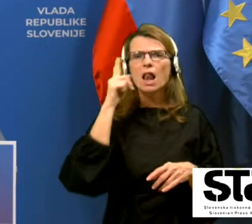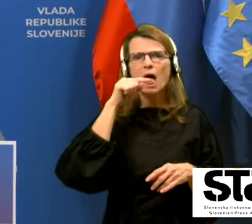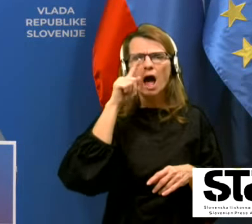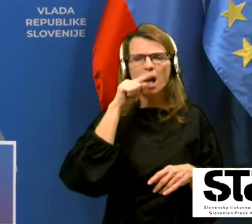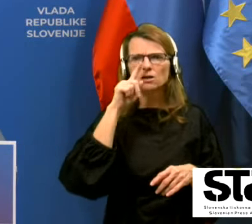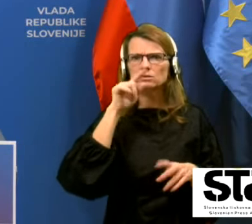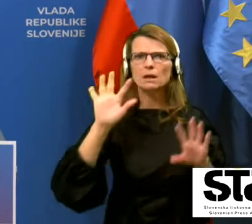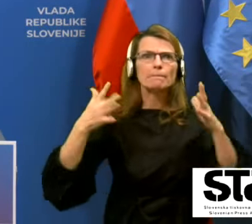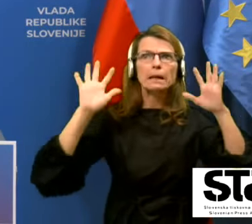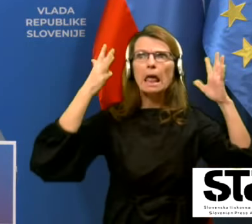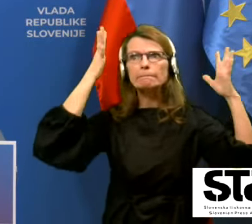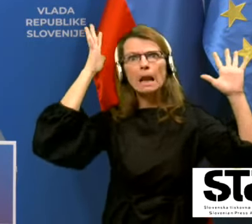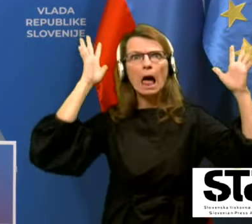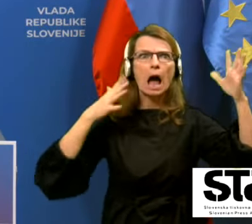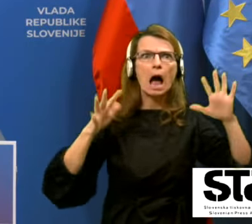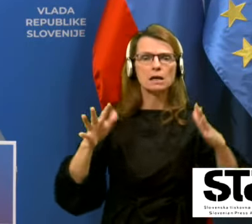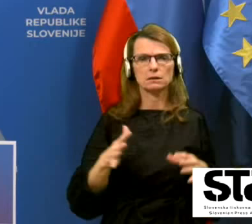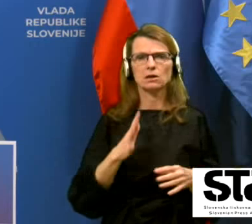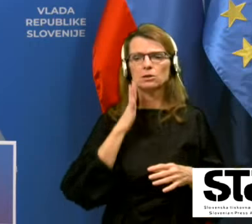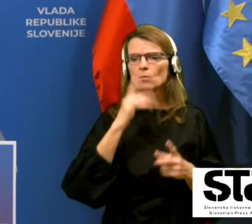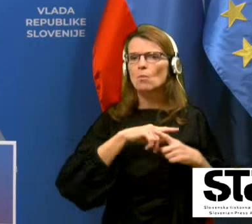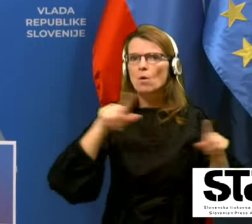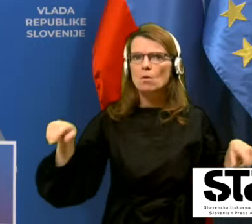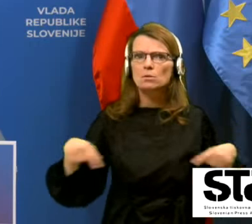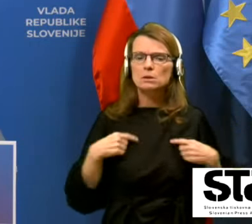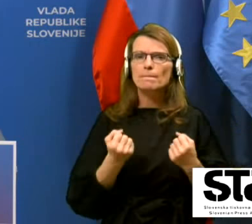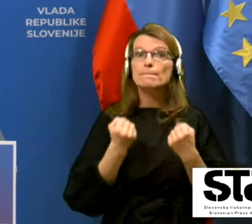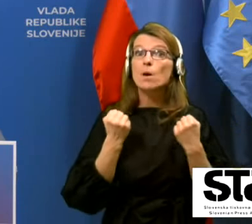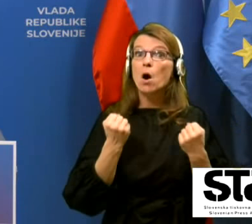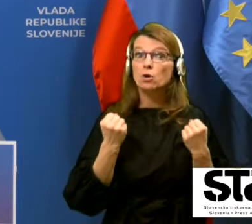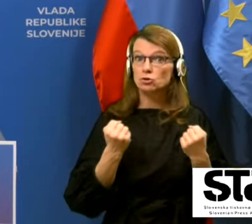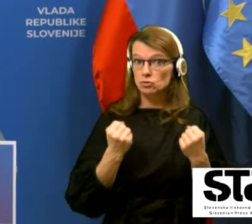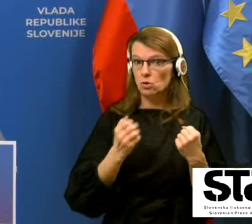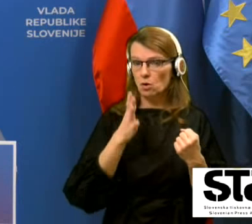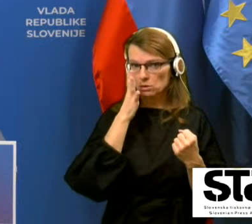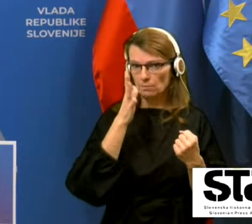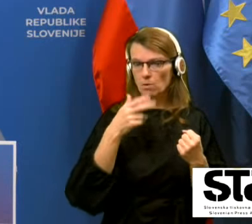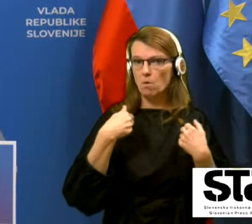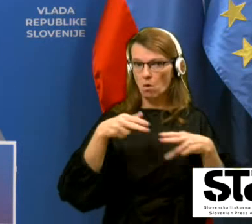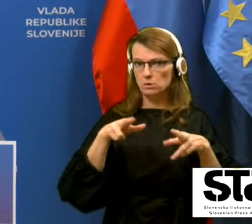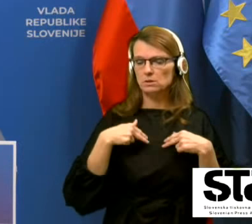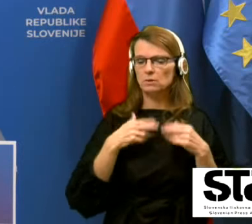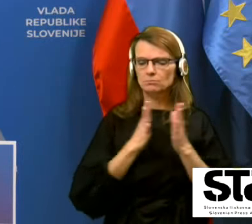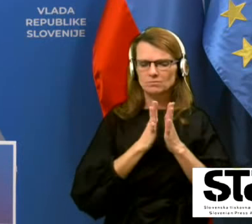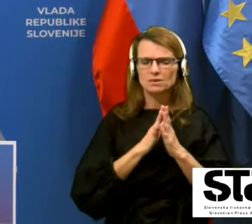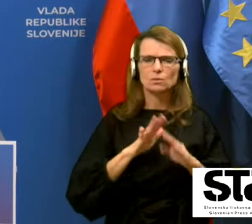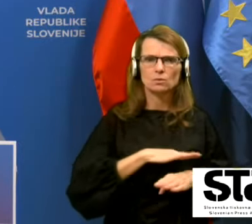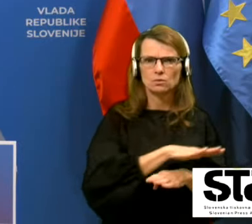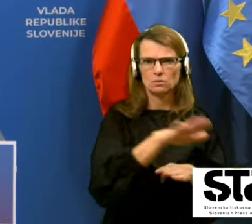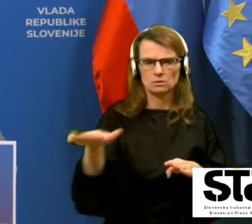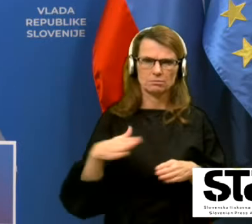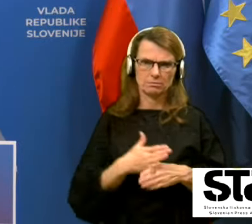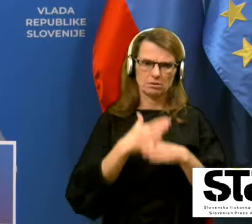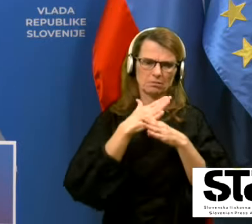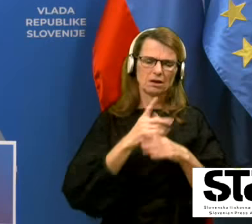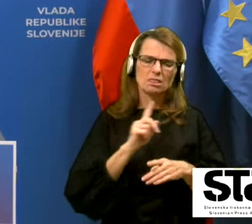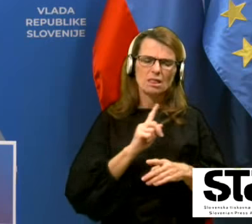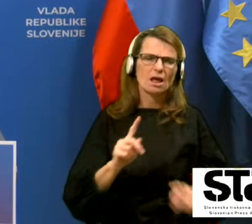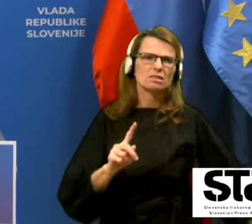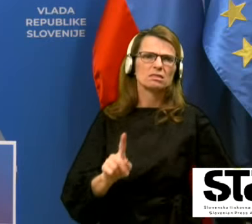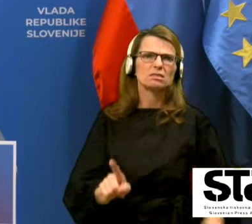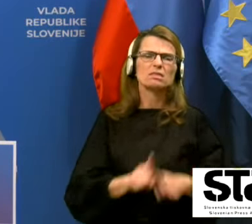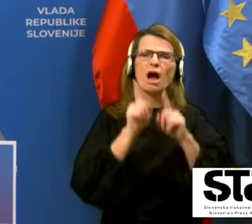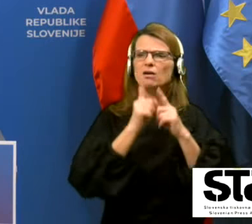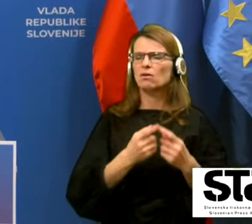preplah, na katero se bomo močno odzivali. Dajte nam vsi pomagati, ne skoči takoj na prvo žogo,